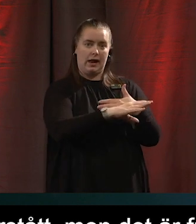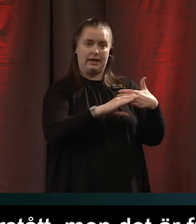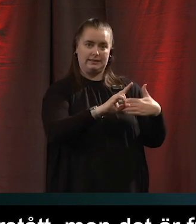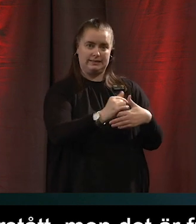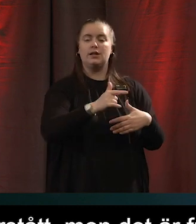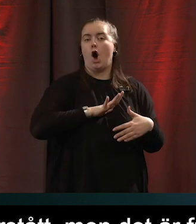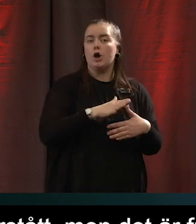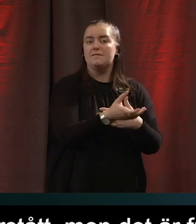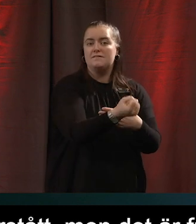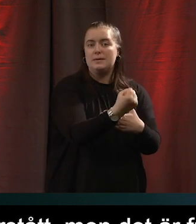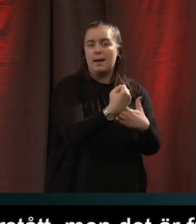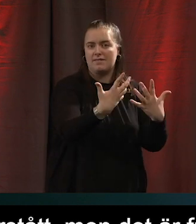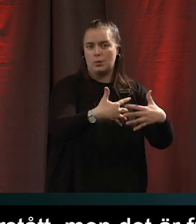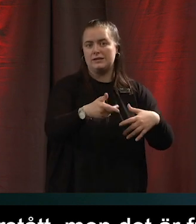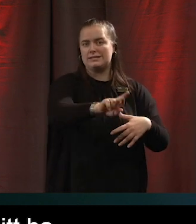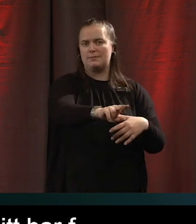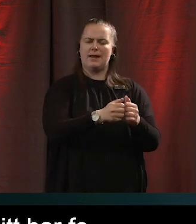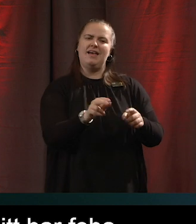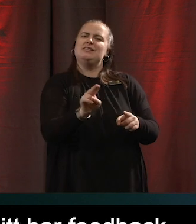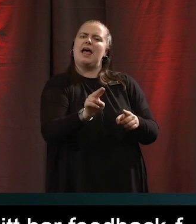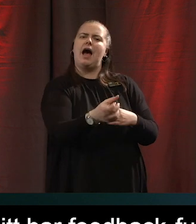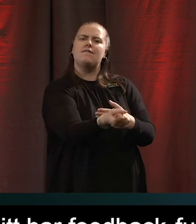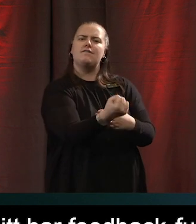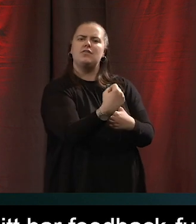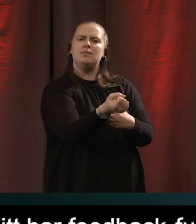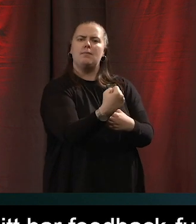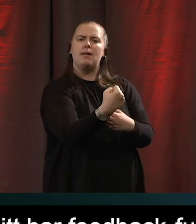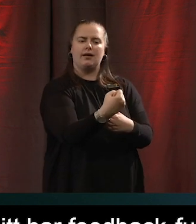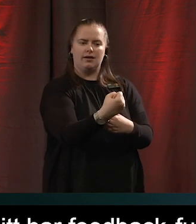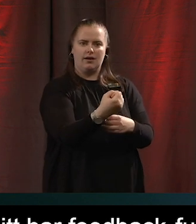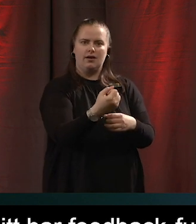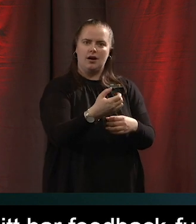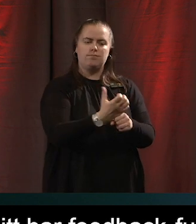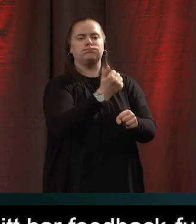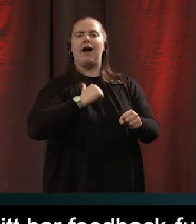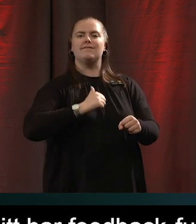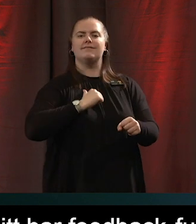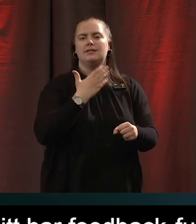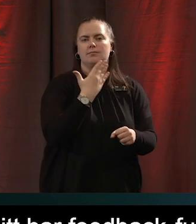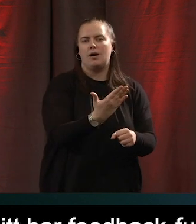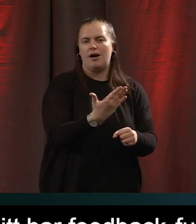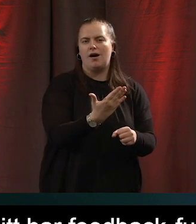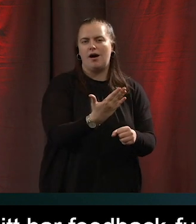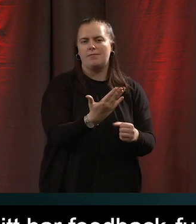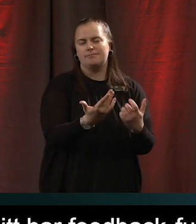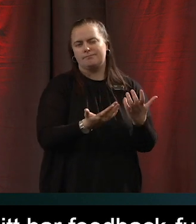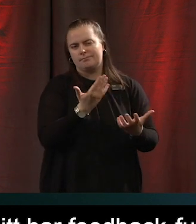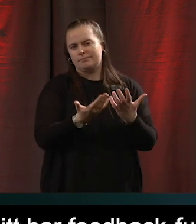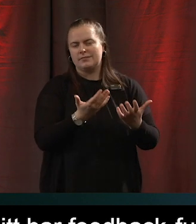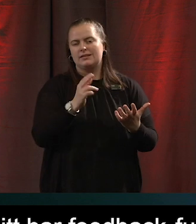feedbackfunktion till exempel och då är frågan när kommer den feedbacken att kunna ta tillvara på. Så det här är ju processer